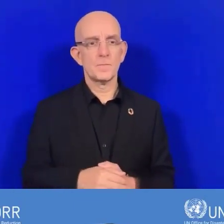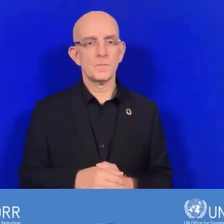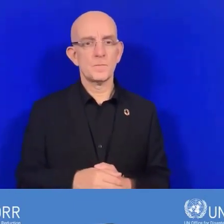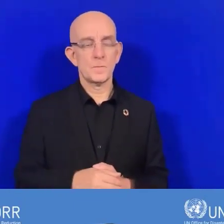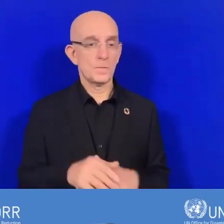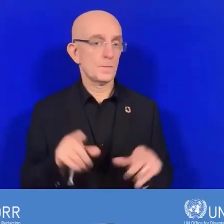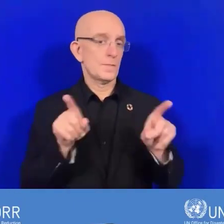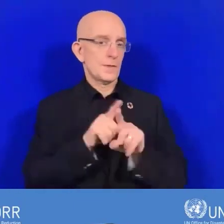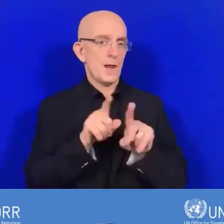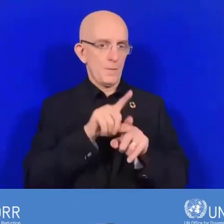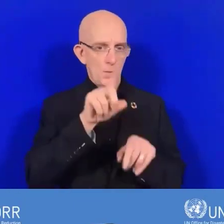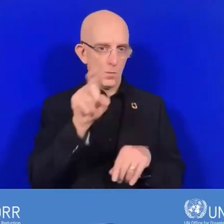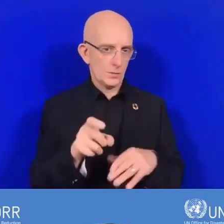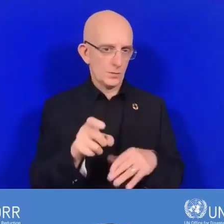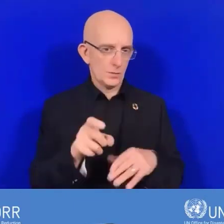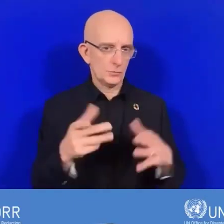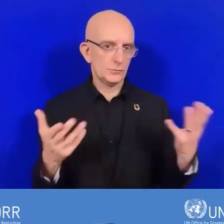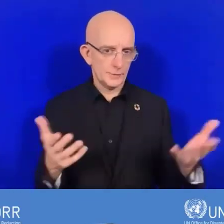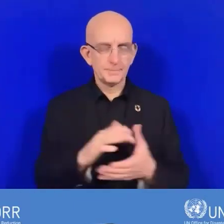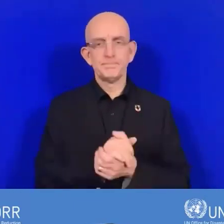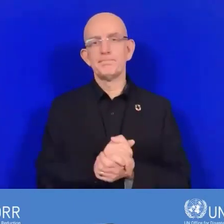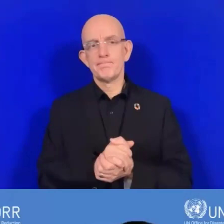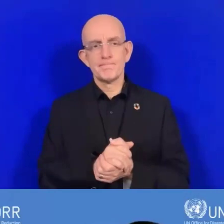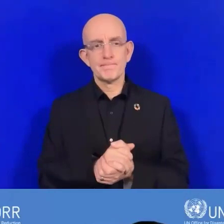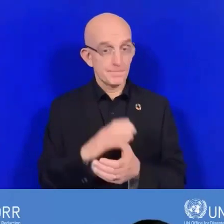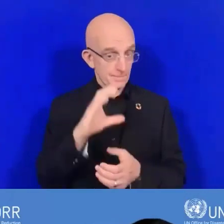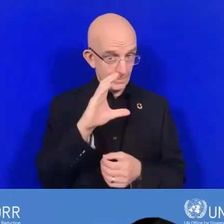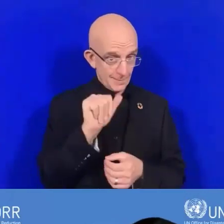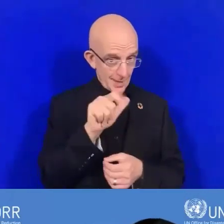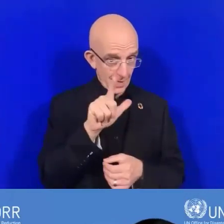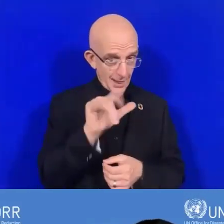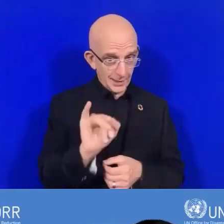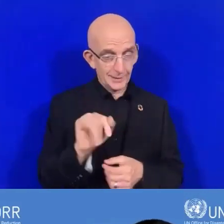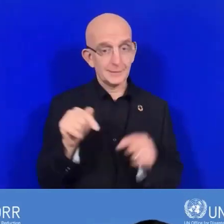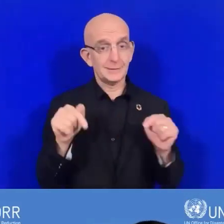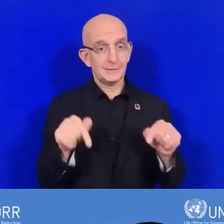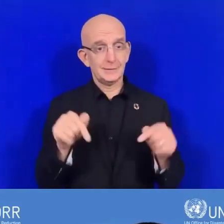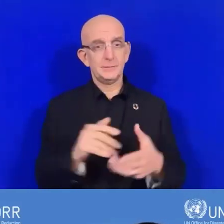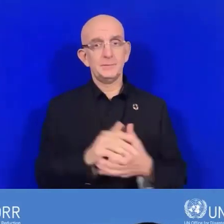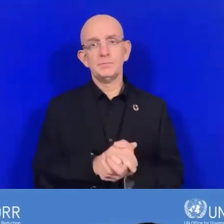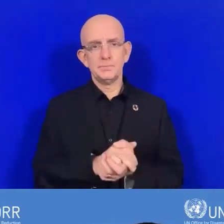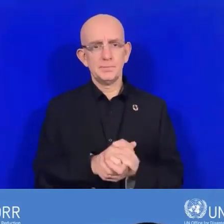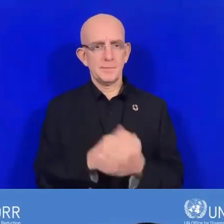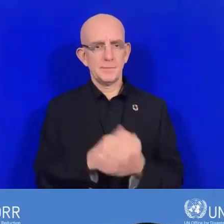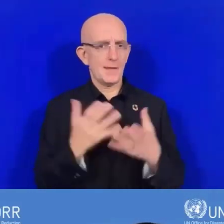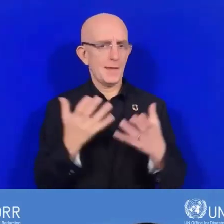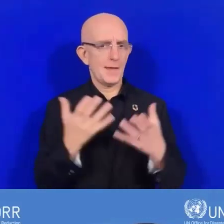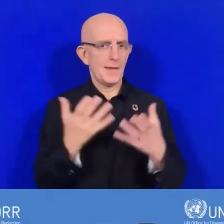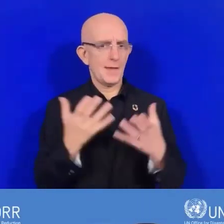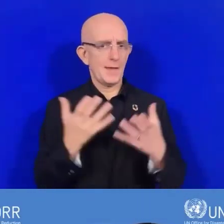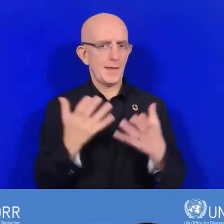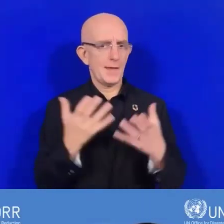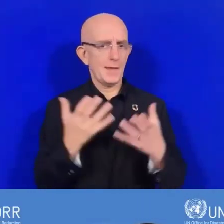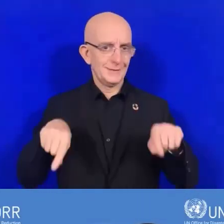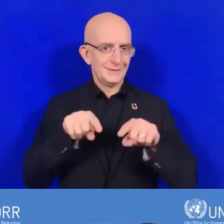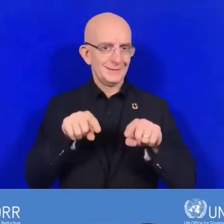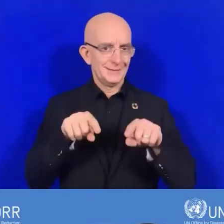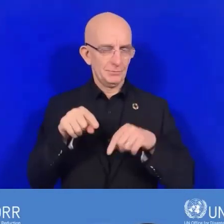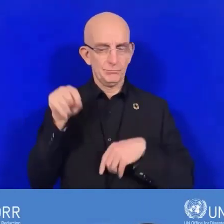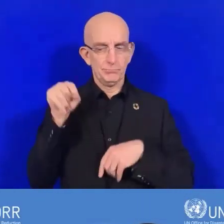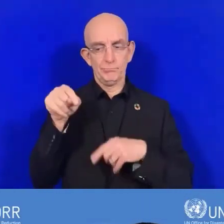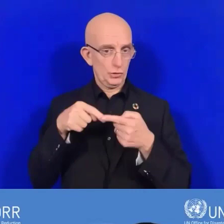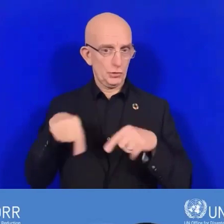Pour ce qui est du cas de Cali, nous avons un comité, un comité local de personnes en situation de handicap.